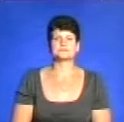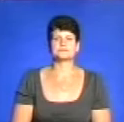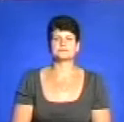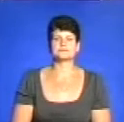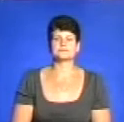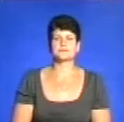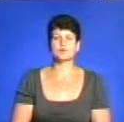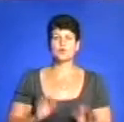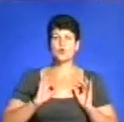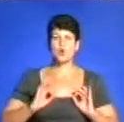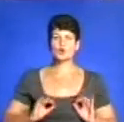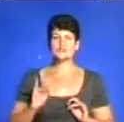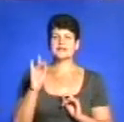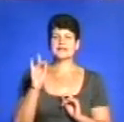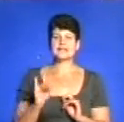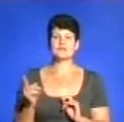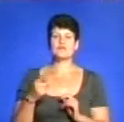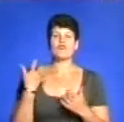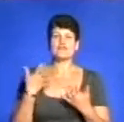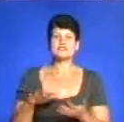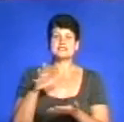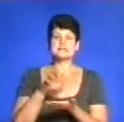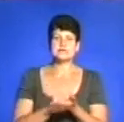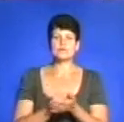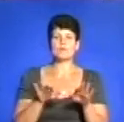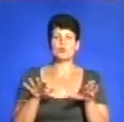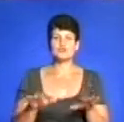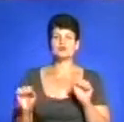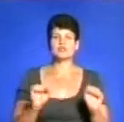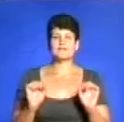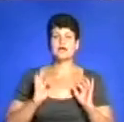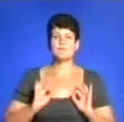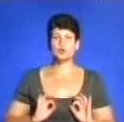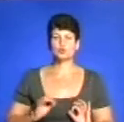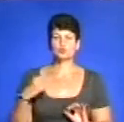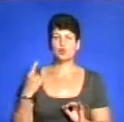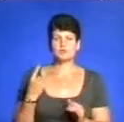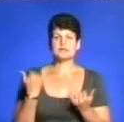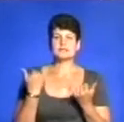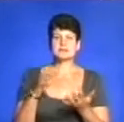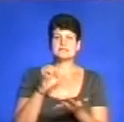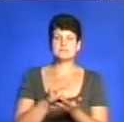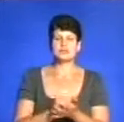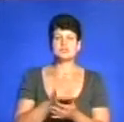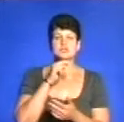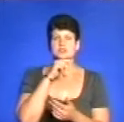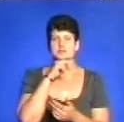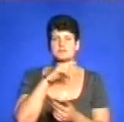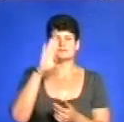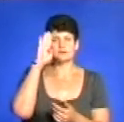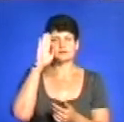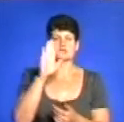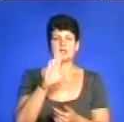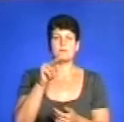Прокурорське крісло Тернопільщини вже зайняте. Посаду керівника прокуратури області відтепер обіймає чернівчанин В'ячеслав Перч.